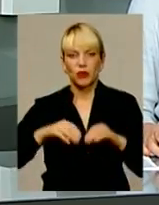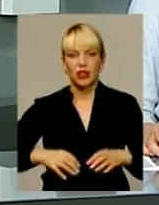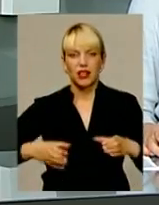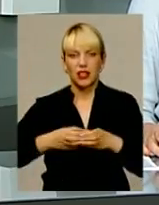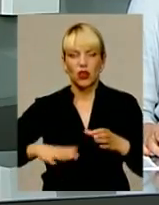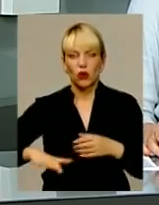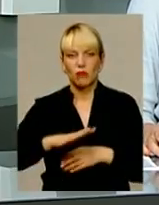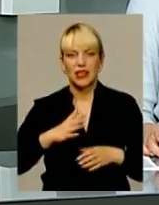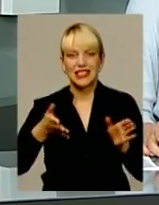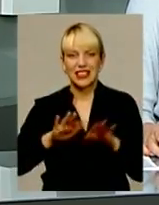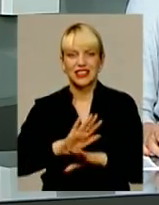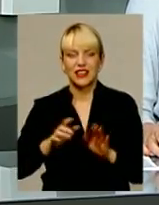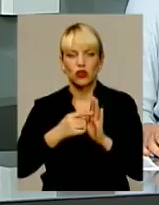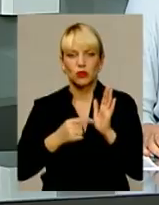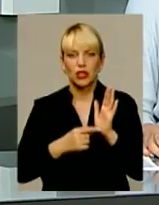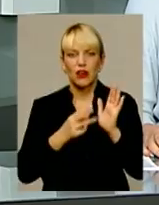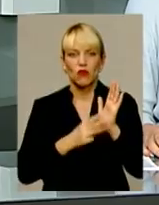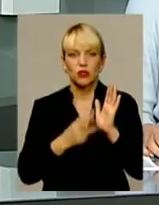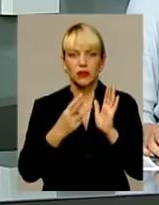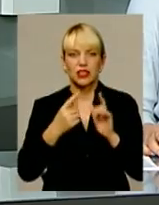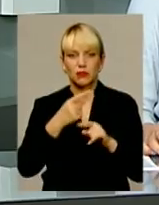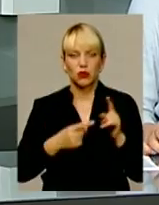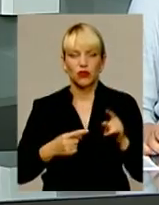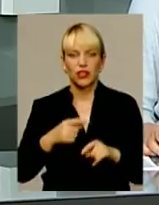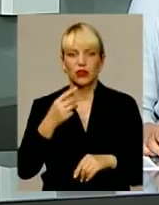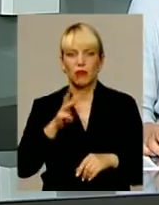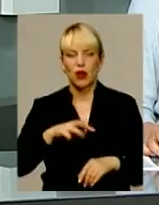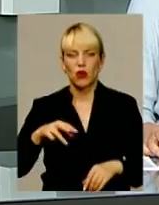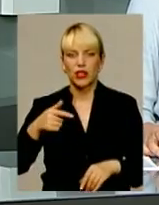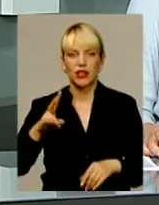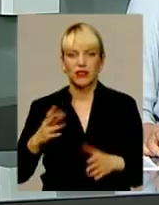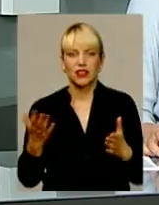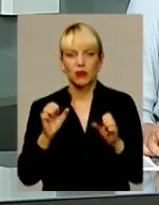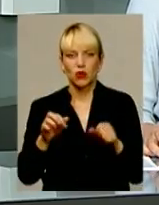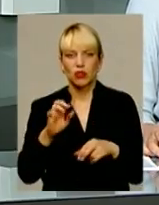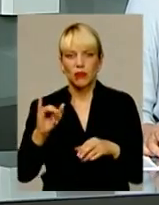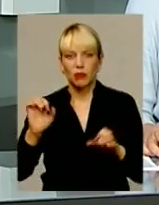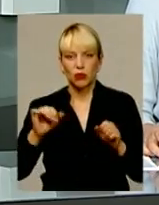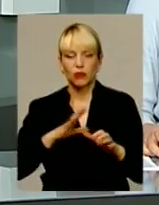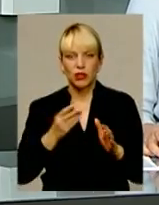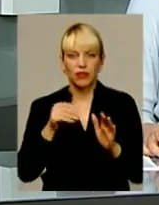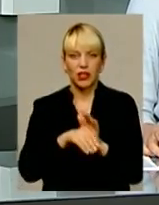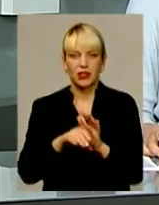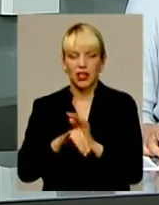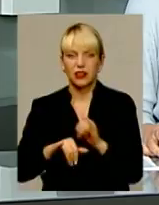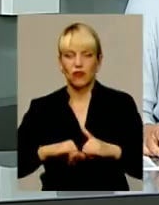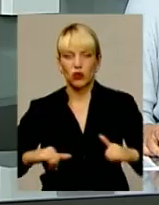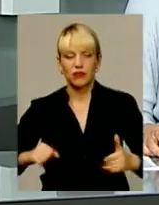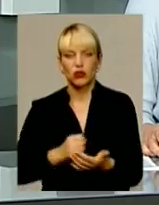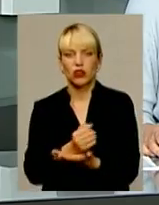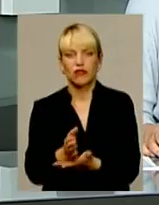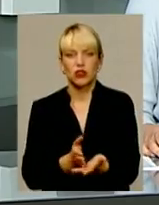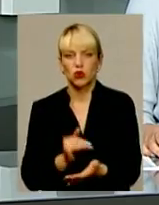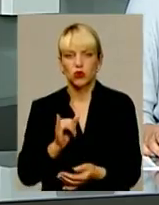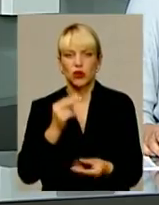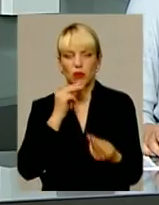залишаються нерозподіленими 83,5 мільйони гривень, які можна було би вже вкладати в розвиток інфраструктури і